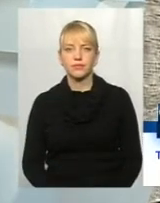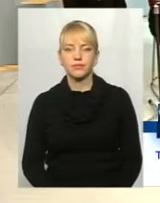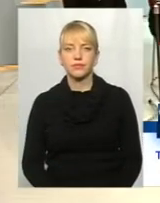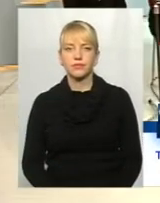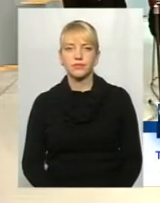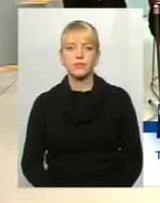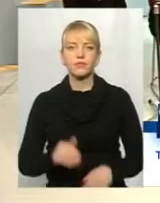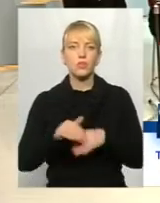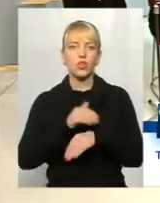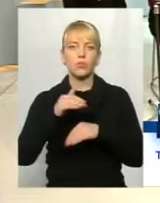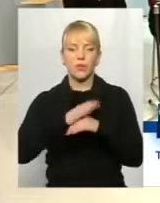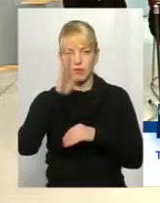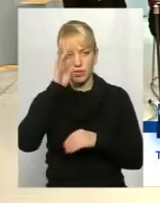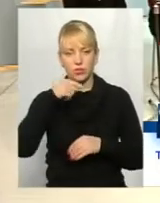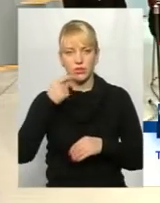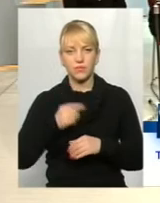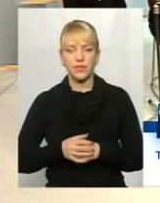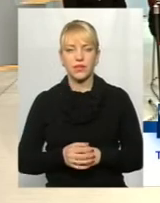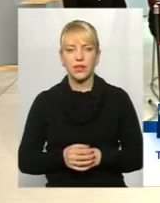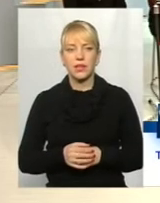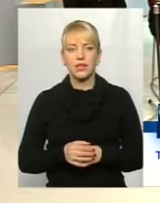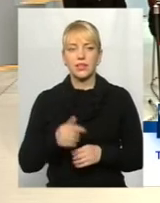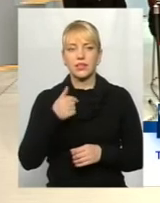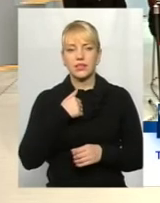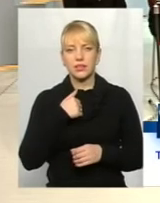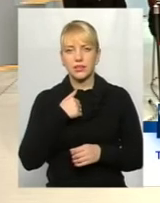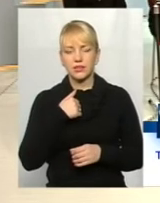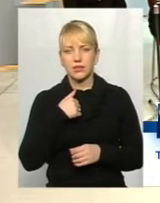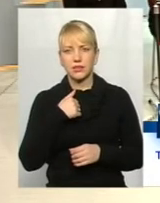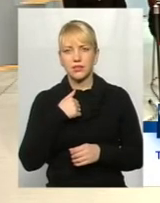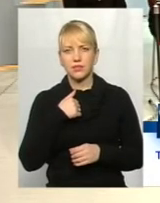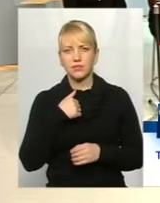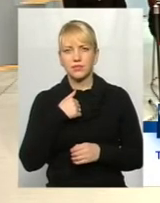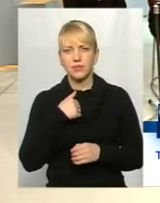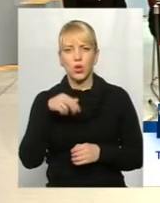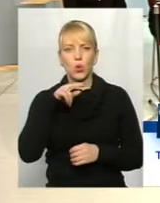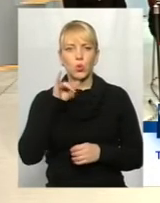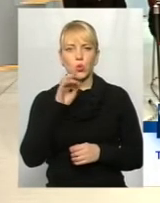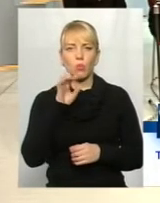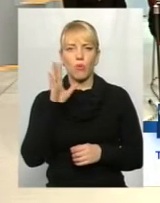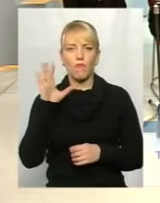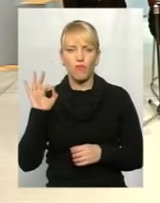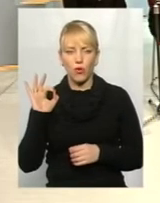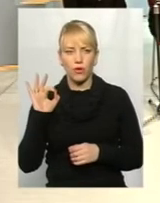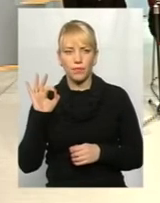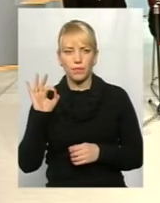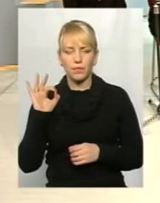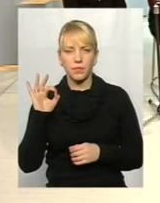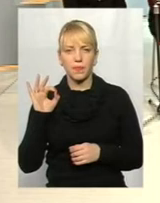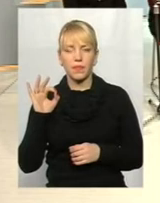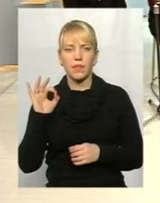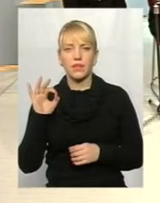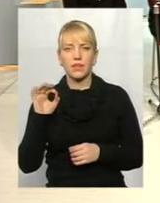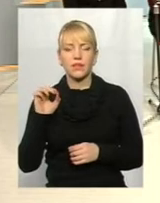Добрий вечір. Добрий вечір. Я ходив під району Дового. Хожу з нуками на